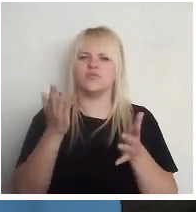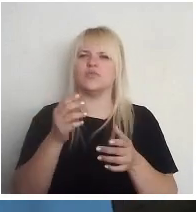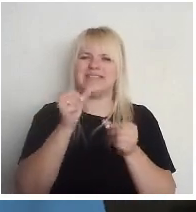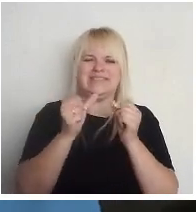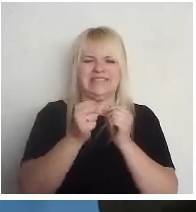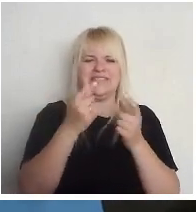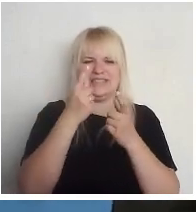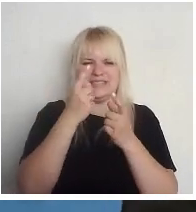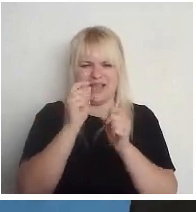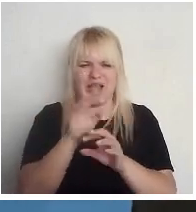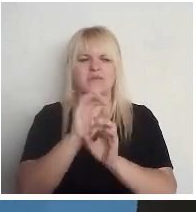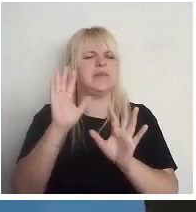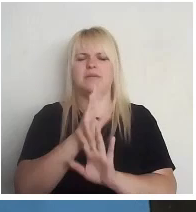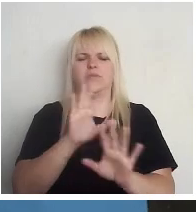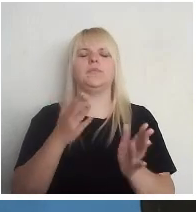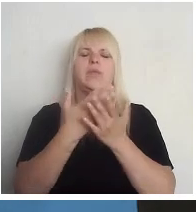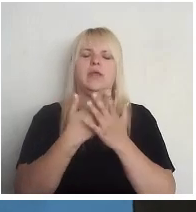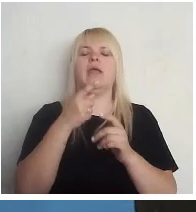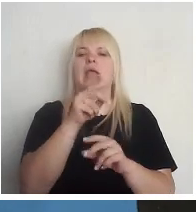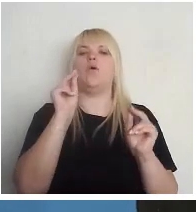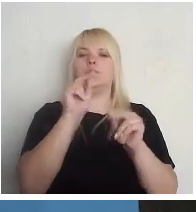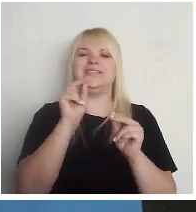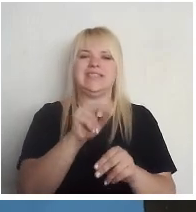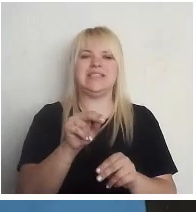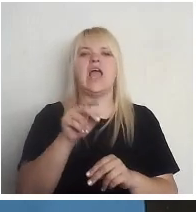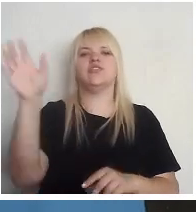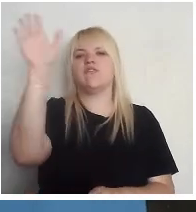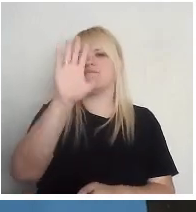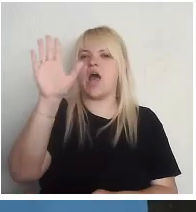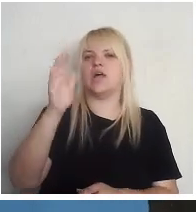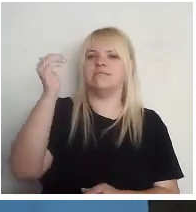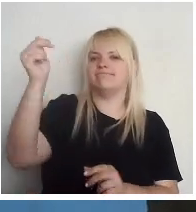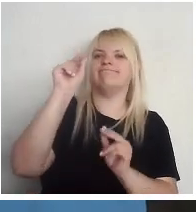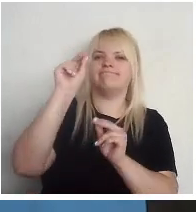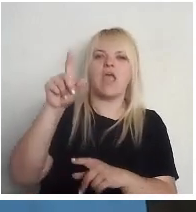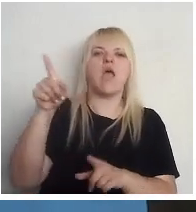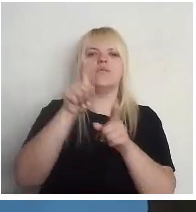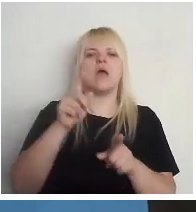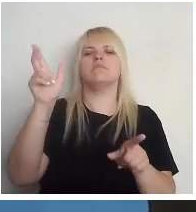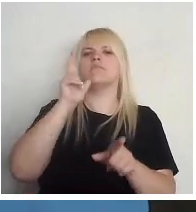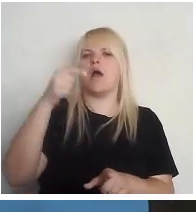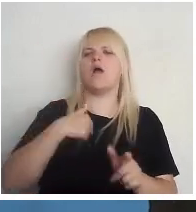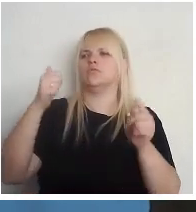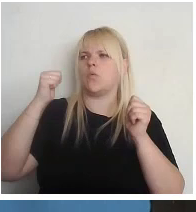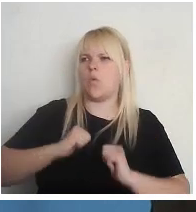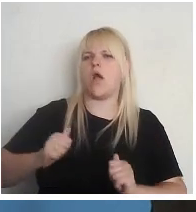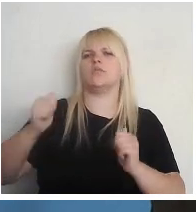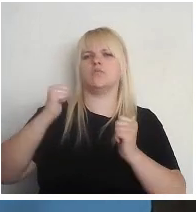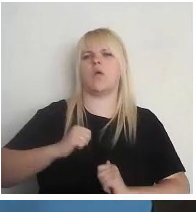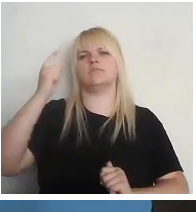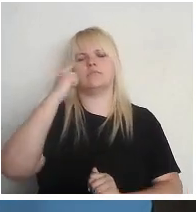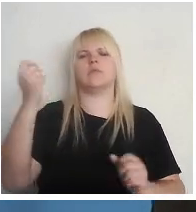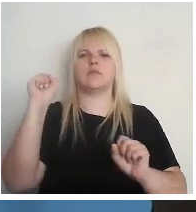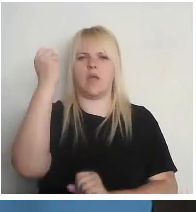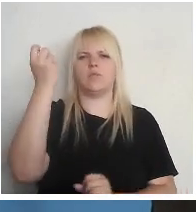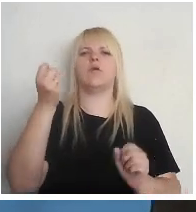es to nedarīšu, bet tā uzticēšanās valstī un pārliecība, ka es godīgā, godprātīgā demokrātiskā ceļā varu